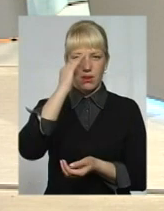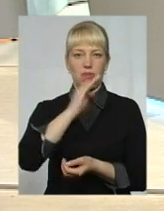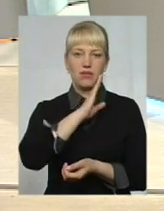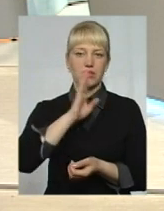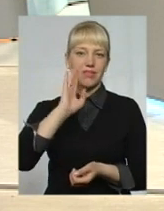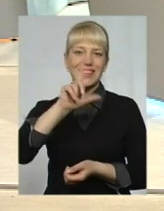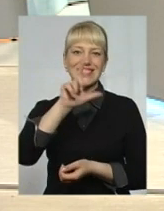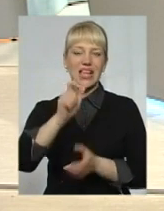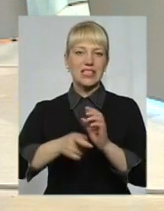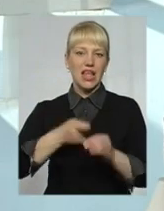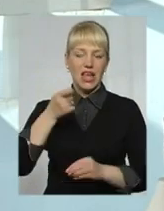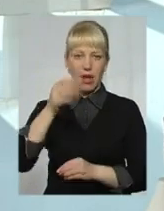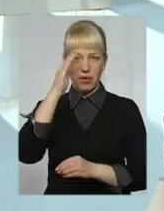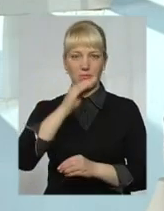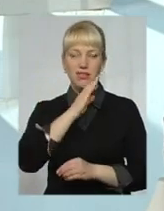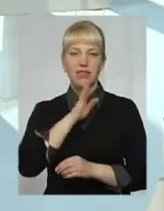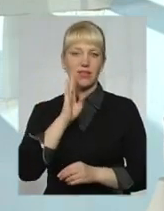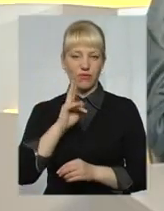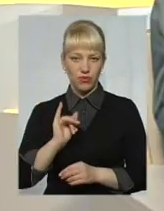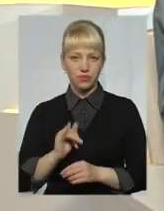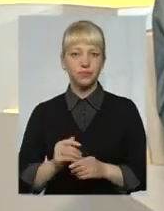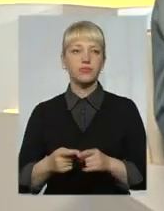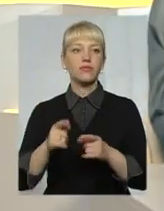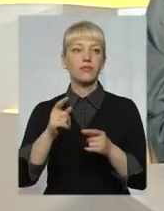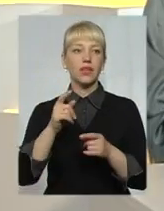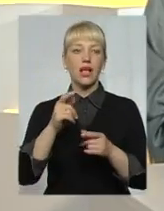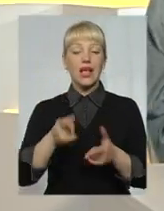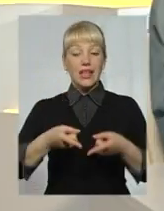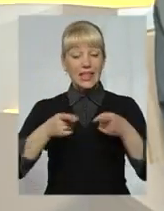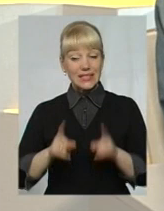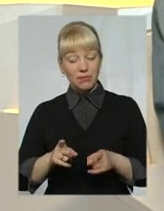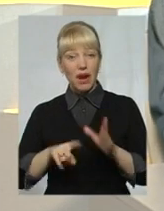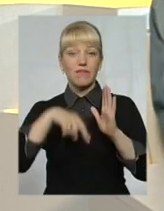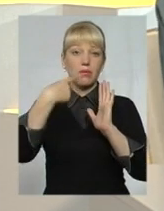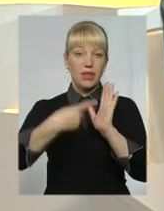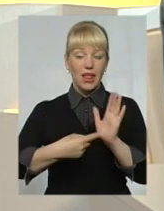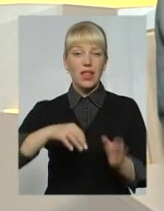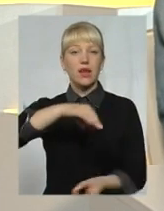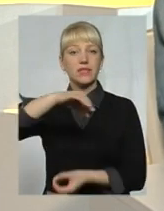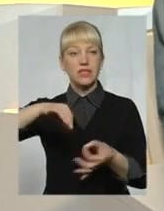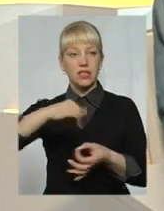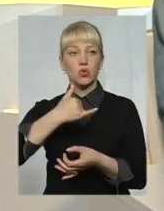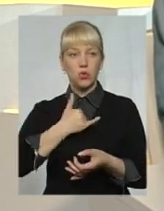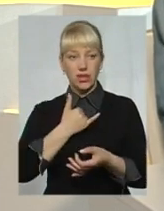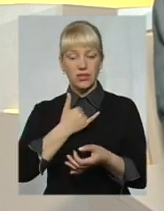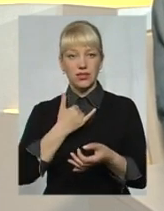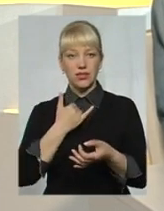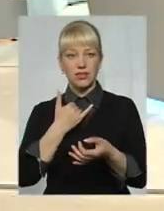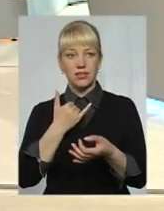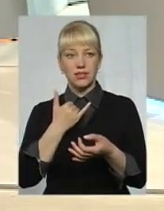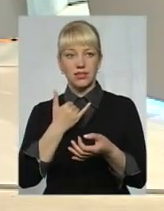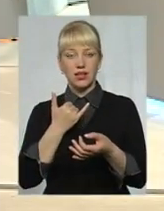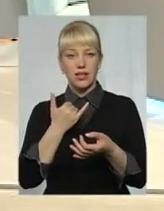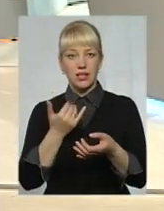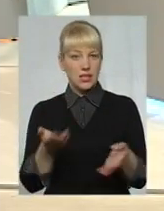за заявами батьків. Тобто, насправді, з питанням сирід, у нас закрито п'ять. Тобто,